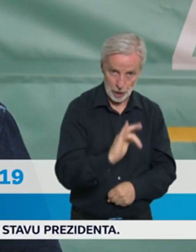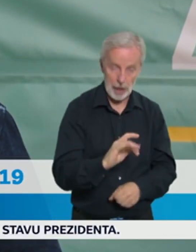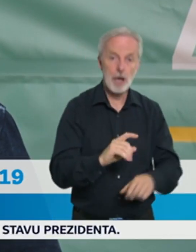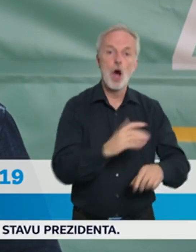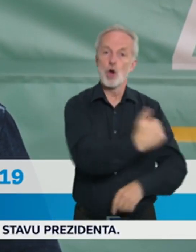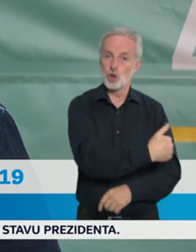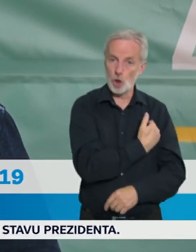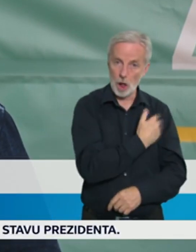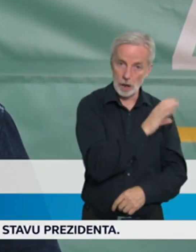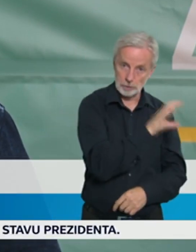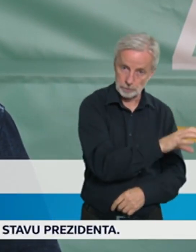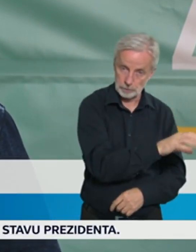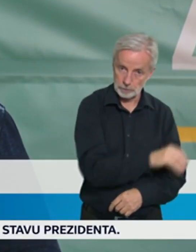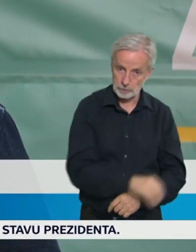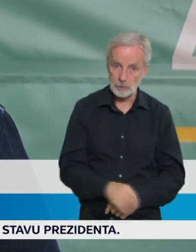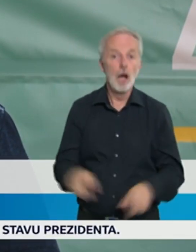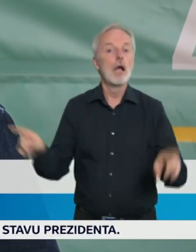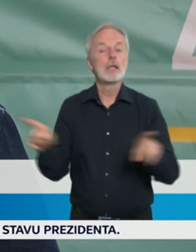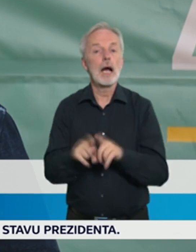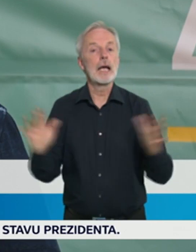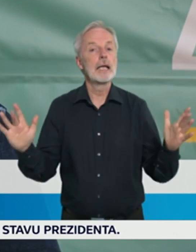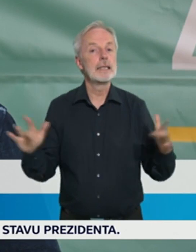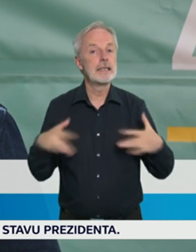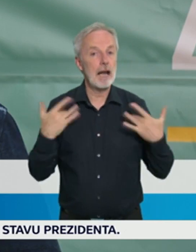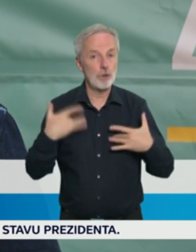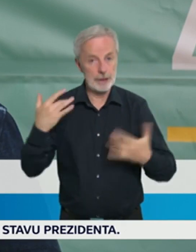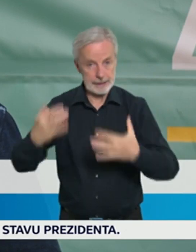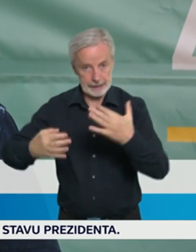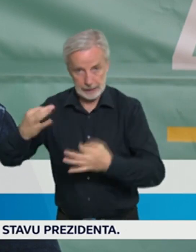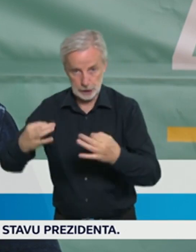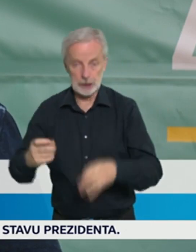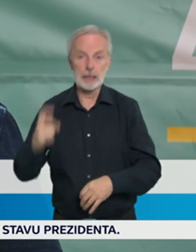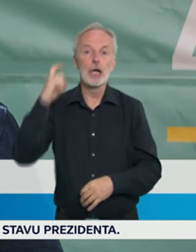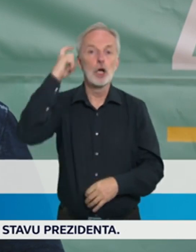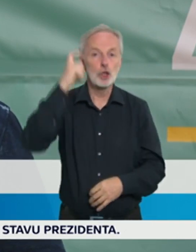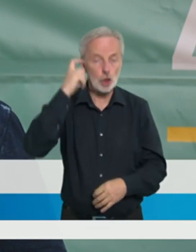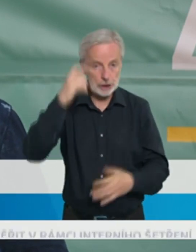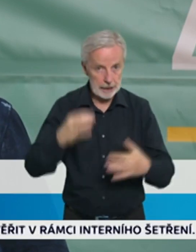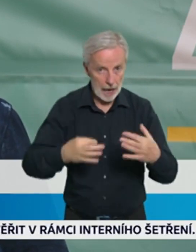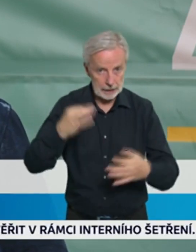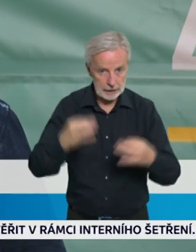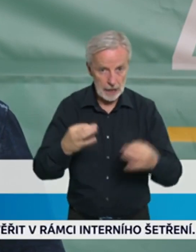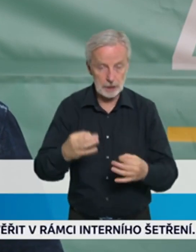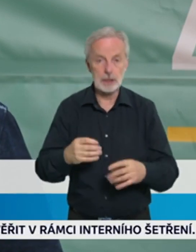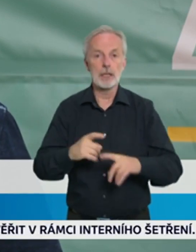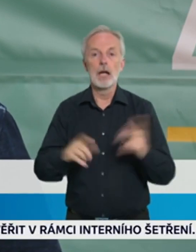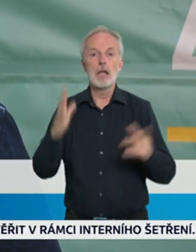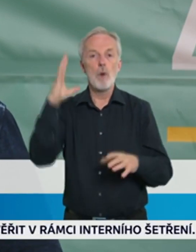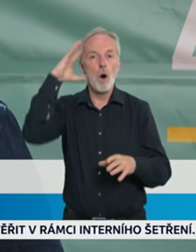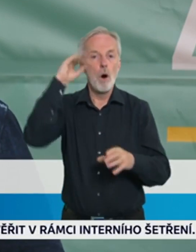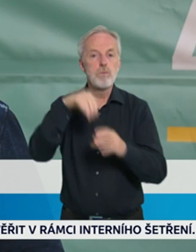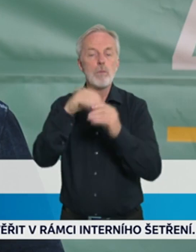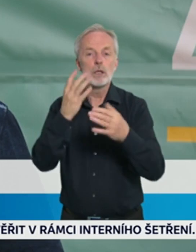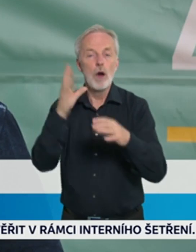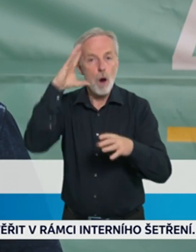ve zdravotnických, sociálních zařízeních. Máme tam i samozřejmě pobytové zájezdy, třeba skupiny